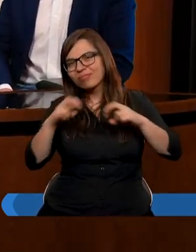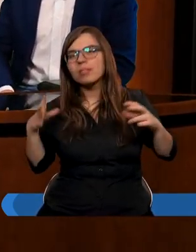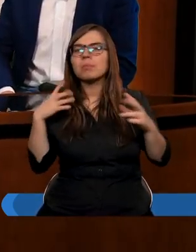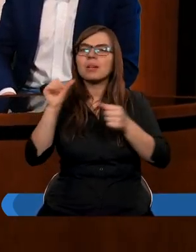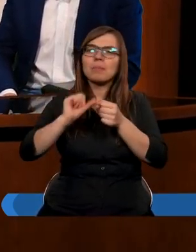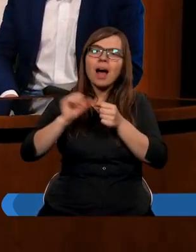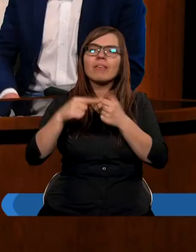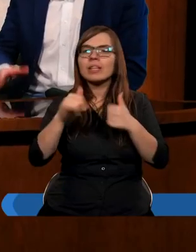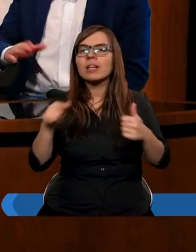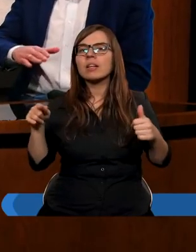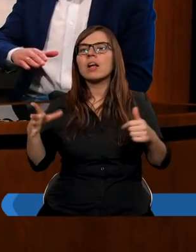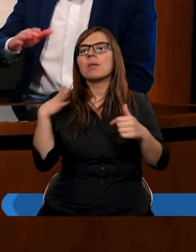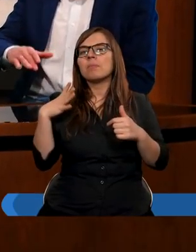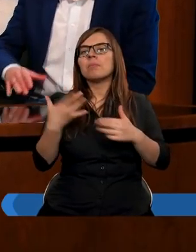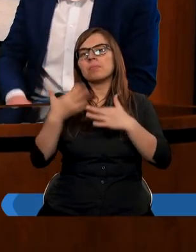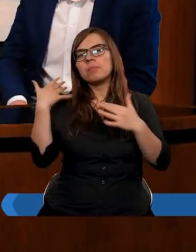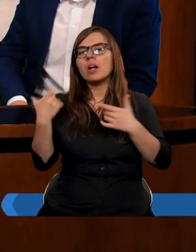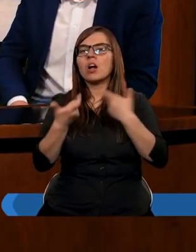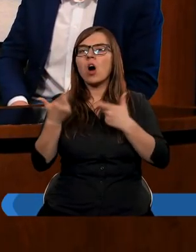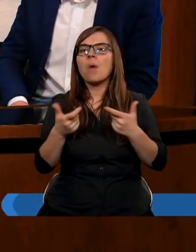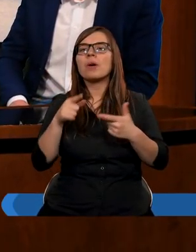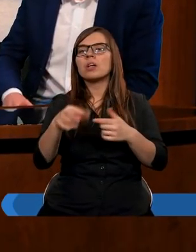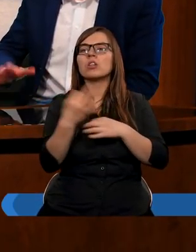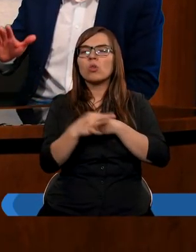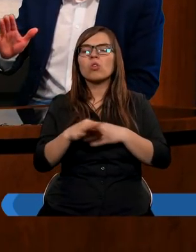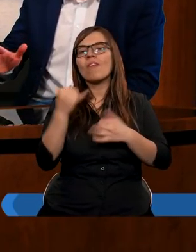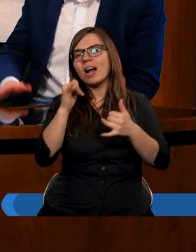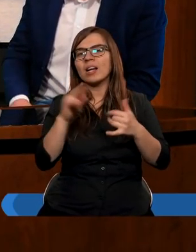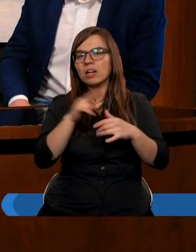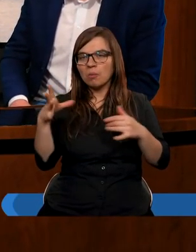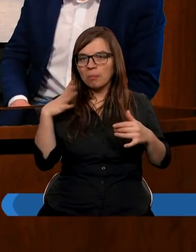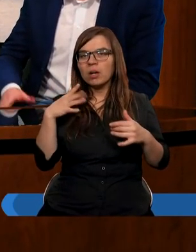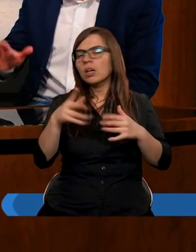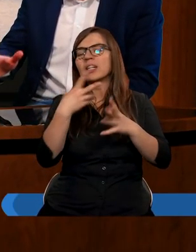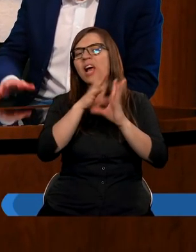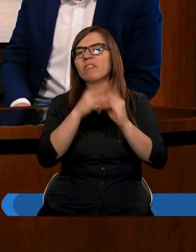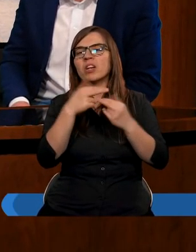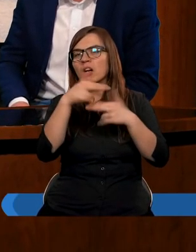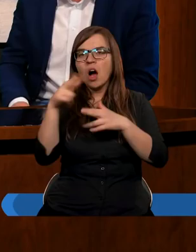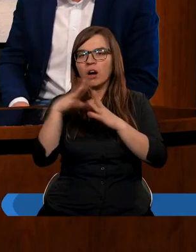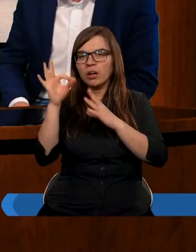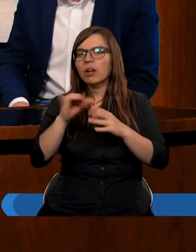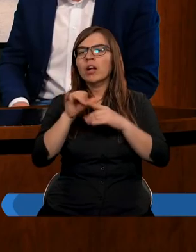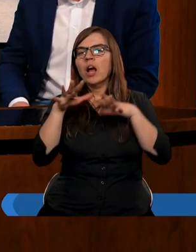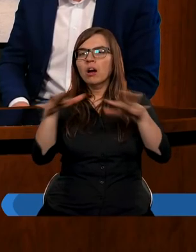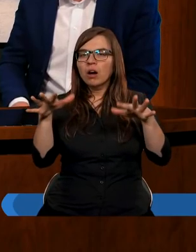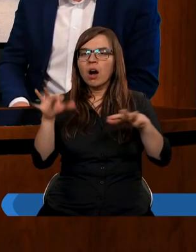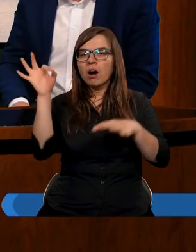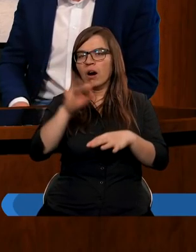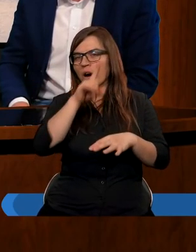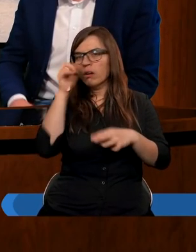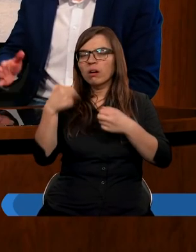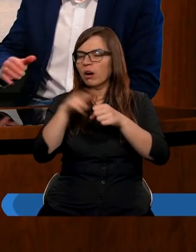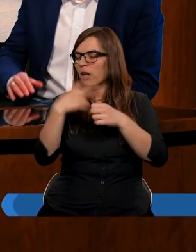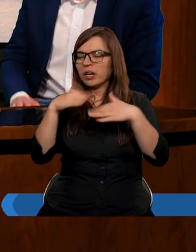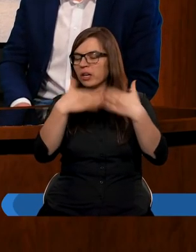zajęciach z finansów. Jakiś czas temu, jak tutaj w seminarium studiowałem, to tam nie wszyscy oddają, a nawet jest taki spory procent ludzi, którzy